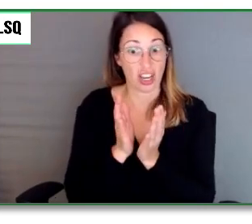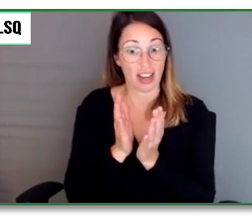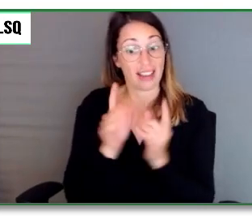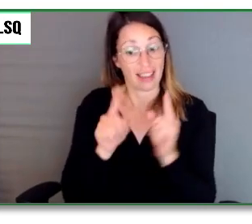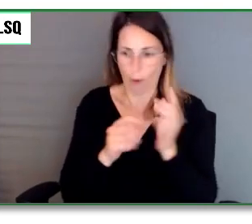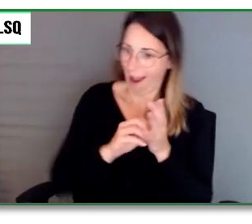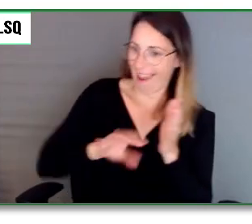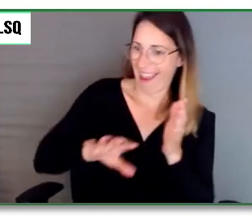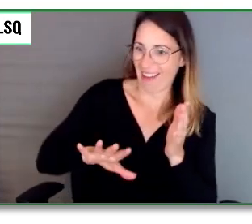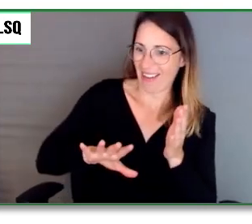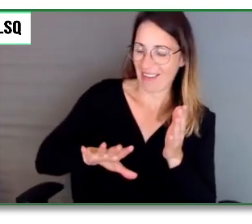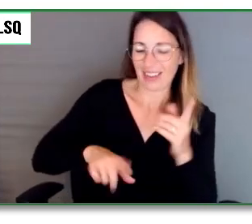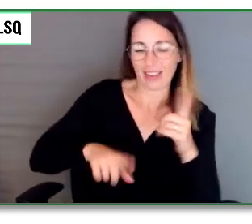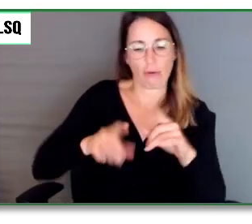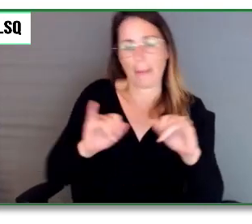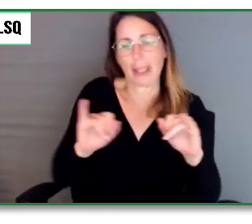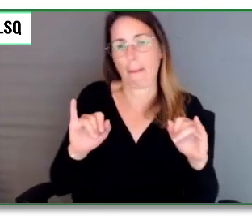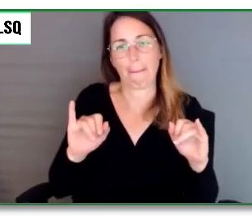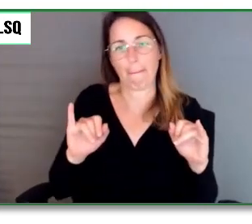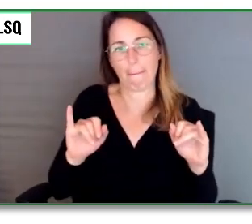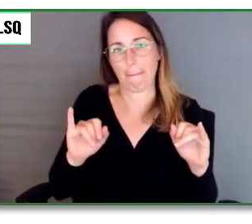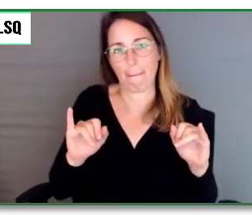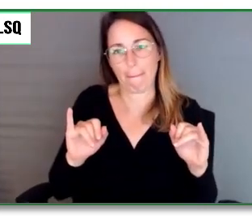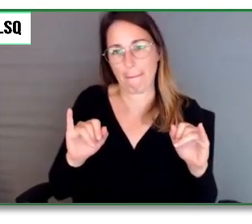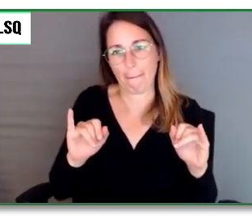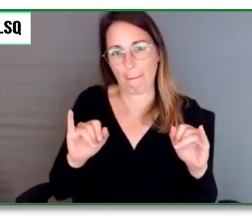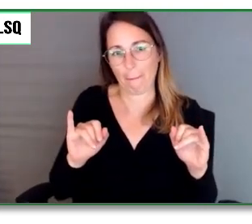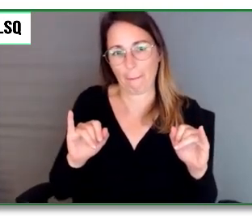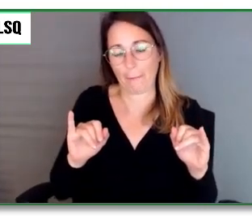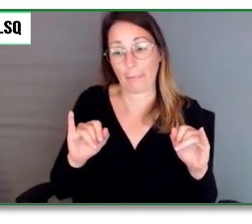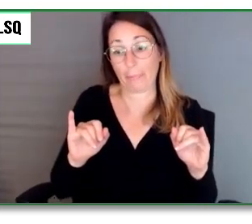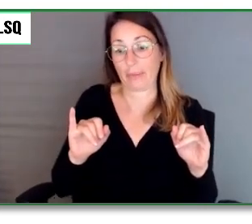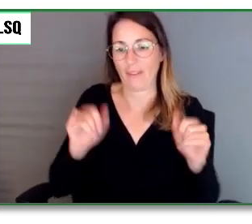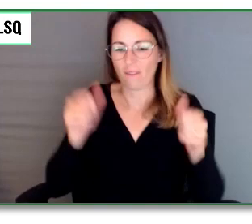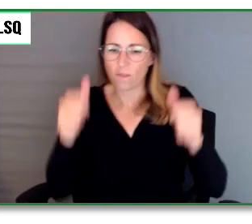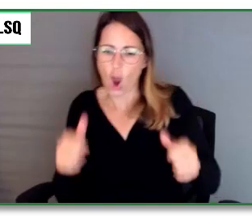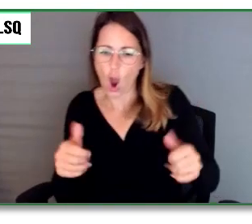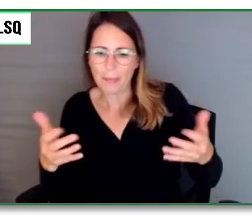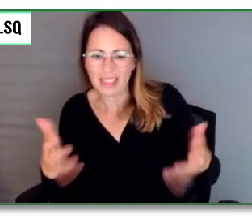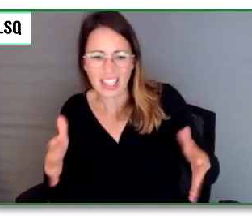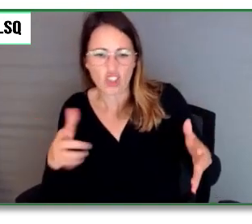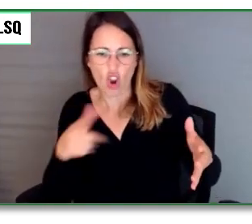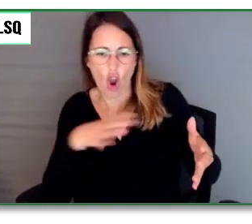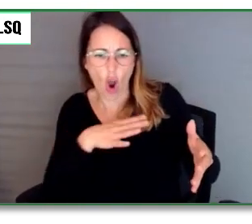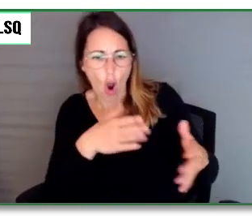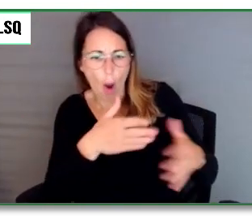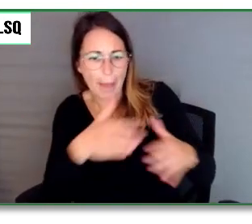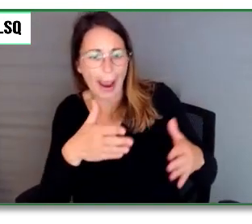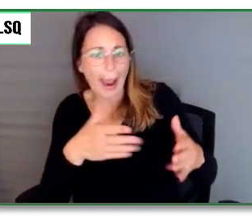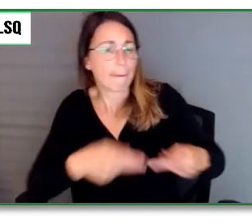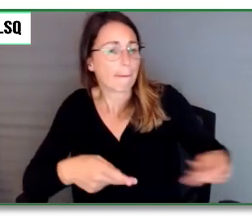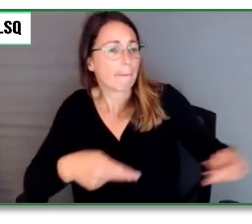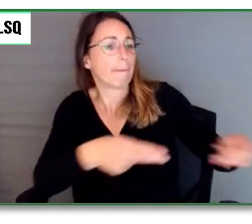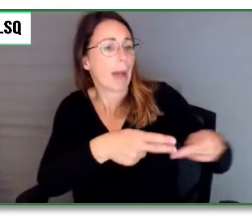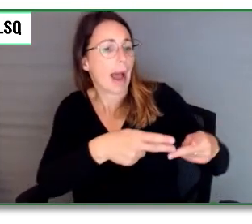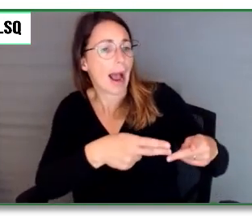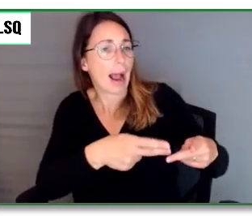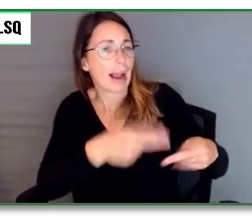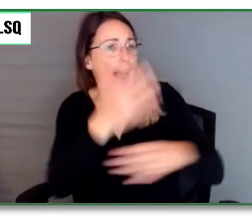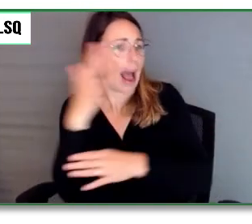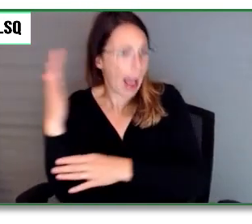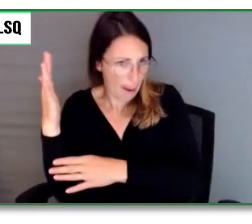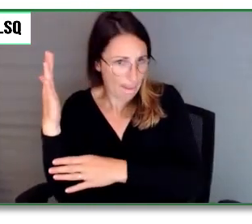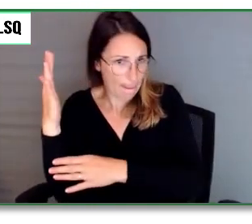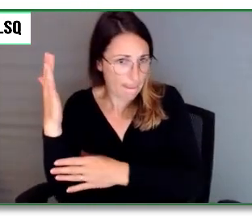dû à la structure déjà existante, que ça soit dans un parc parce qu'il des arbres ou peut-être sur une